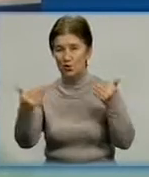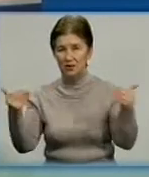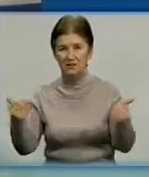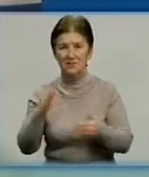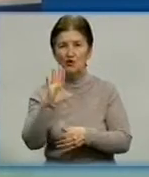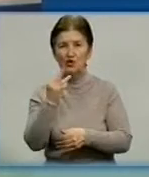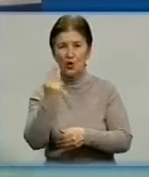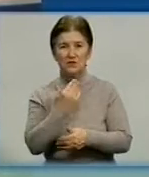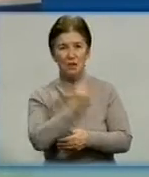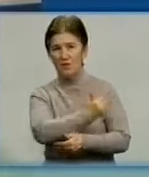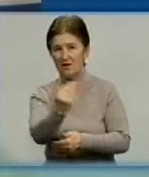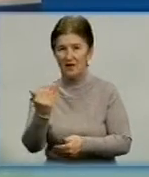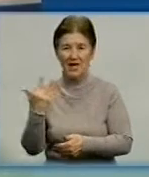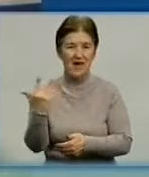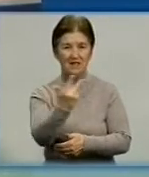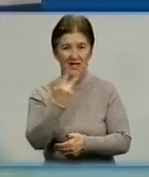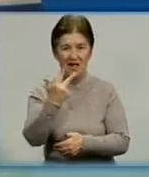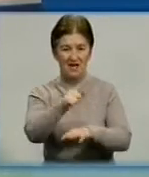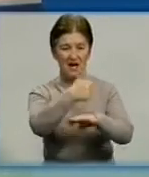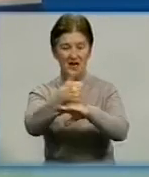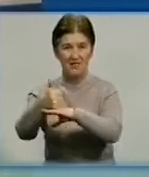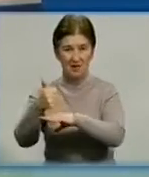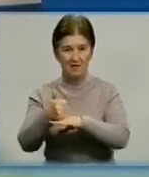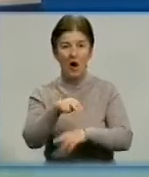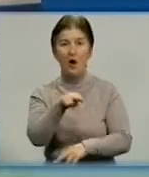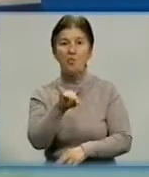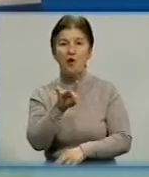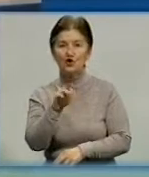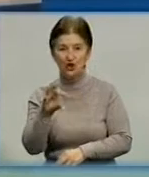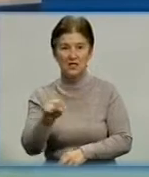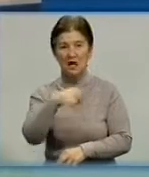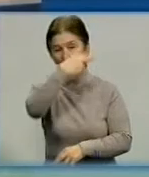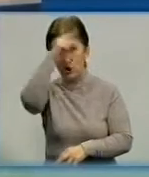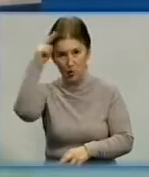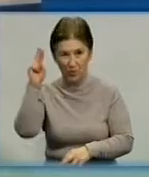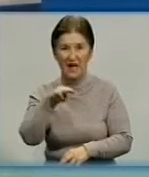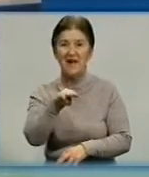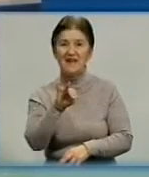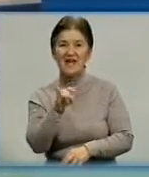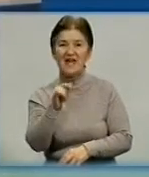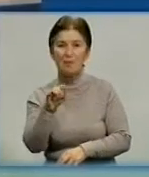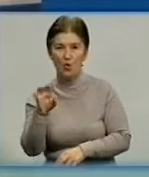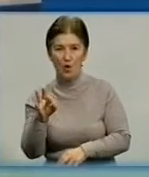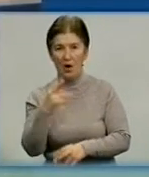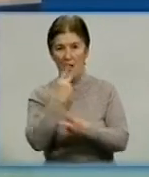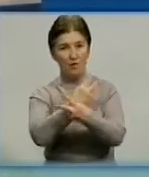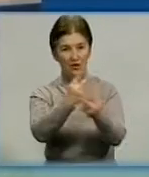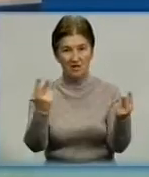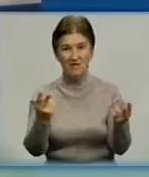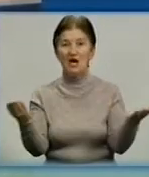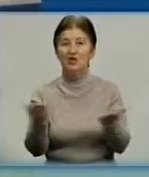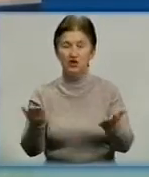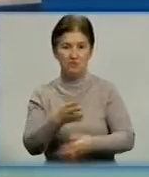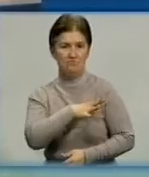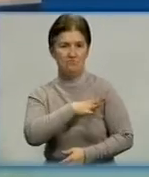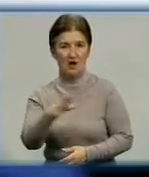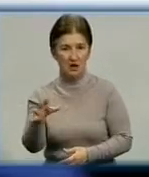соцдосліджень, трійка лідерів перегонів нині складається з Петра Порошенка, Юлії Тимошенко та Сергія Тігібка. Ми подивилися у деклараціях, чим багаті ці